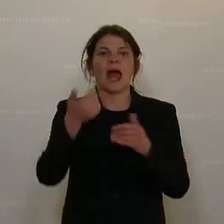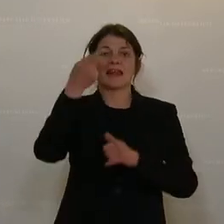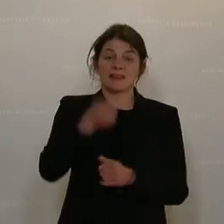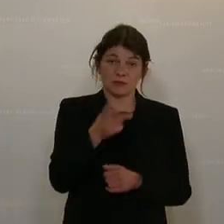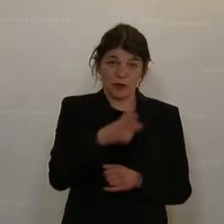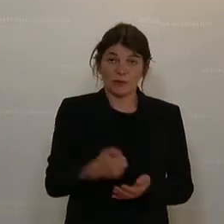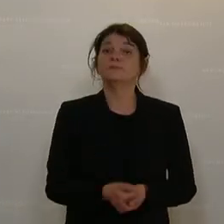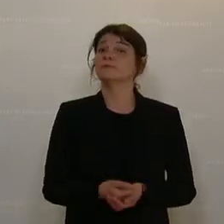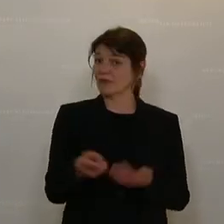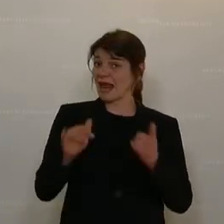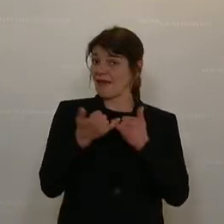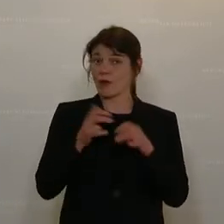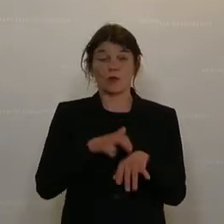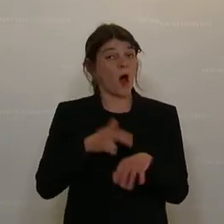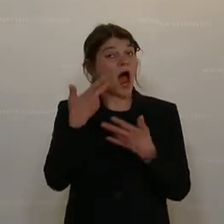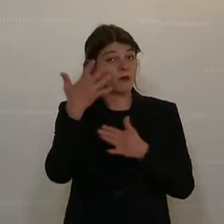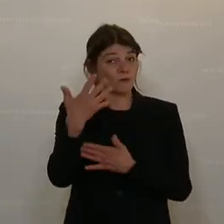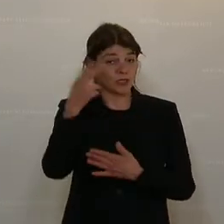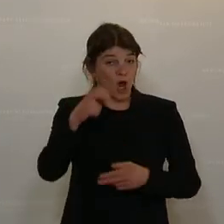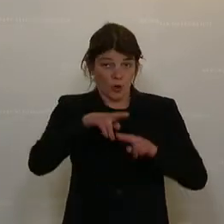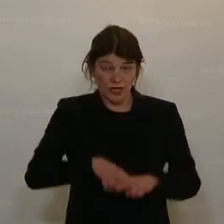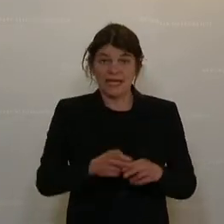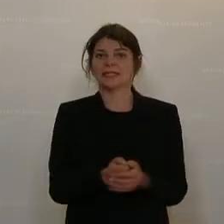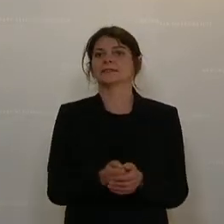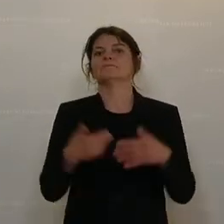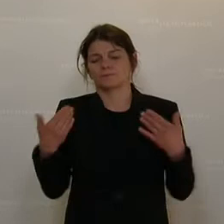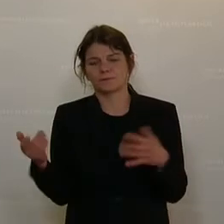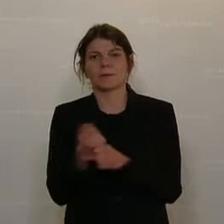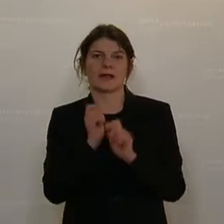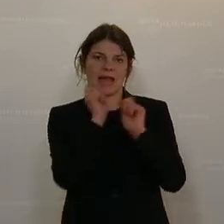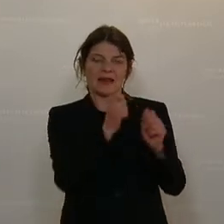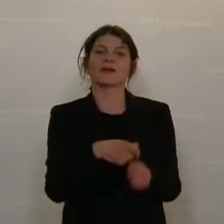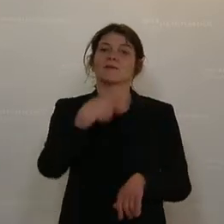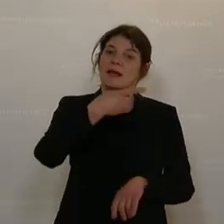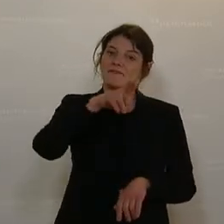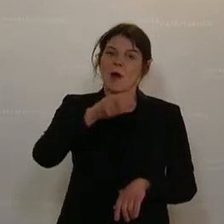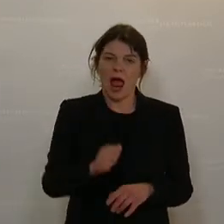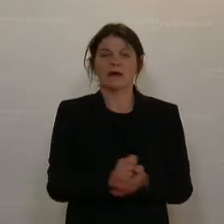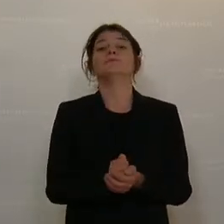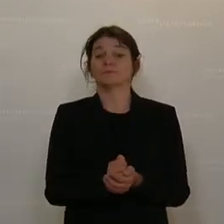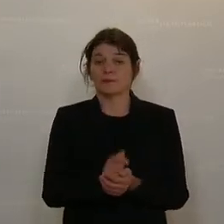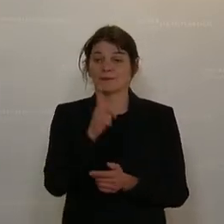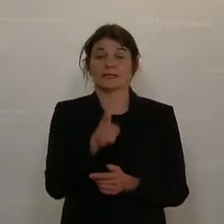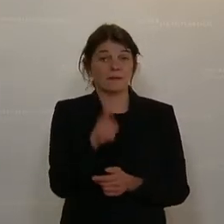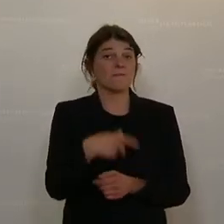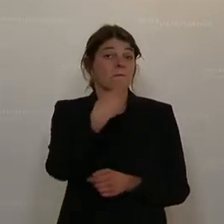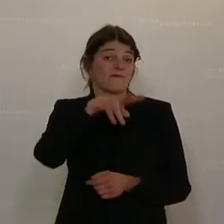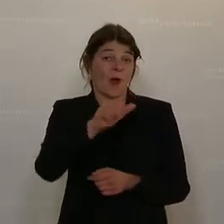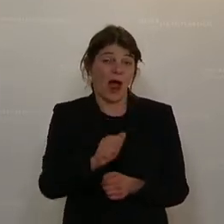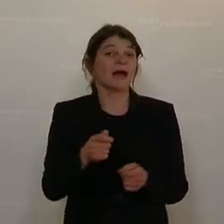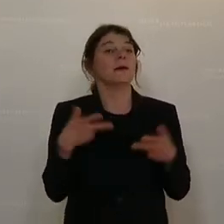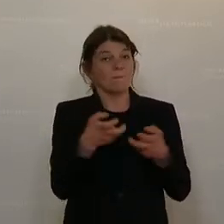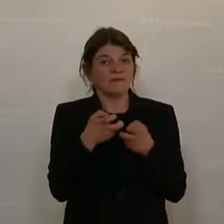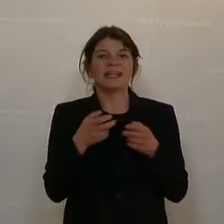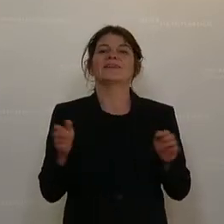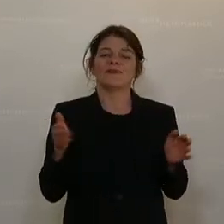Die Eltern haben dann noch immer 850 Euro. Deshalb stellen sie einen Antrag bei der BVA. Im September bewilligt die BVA eine